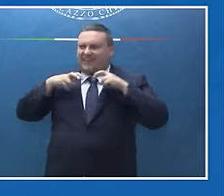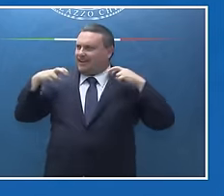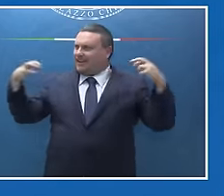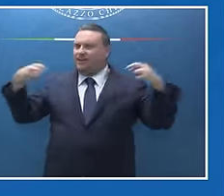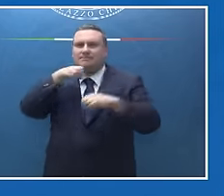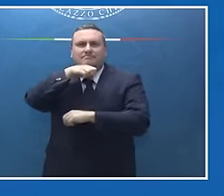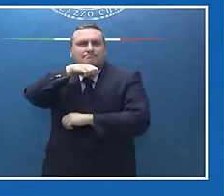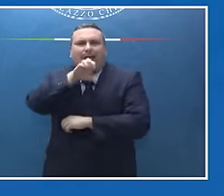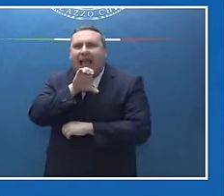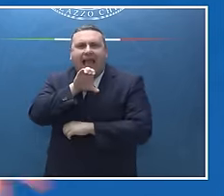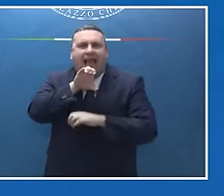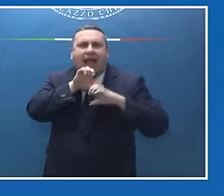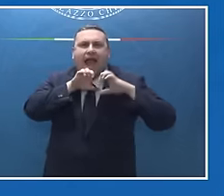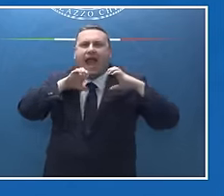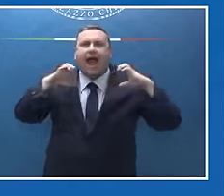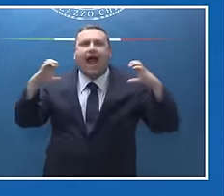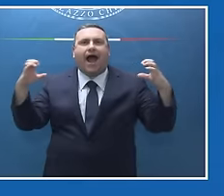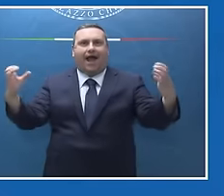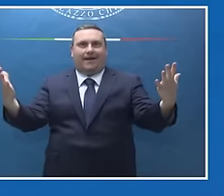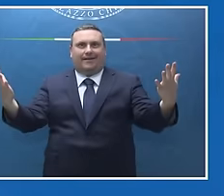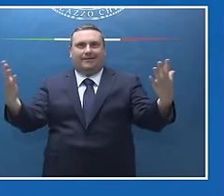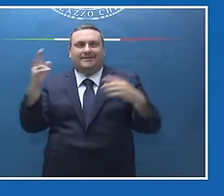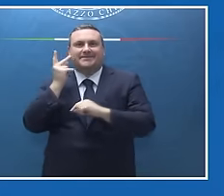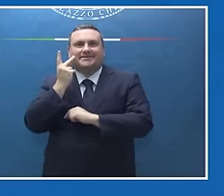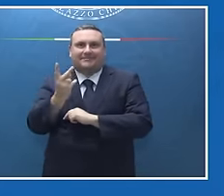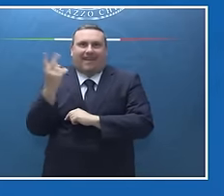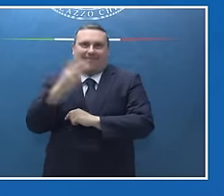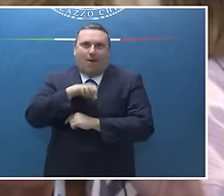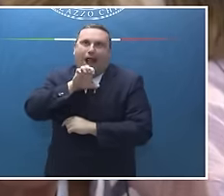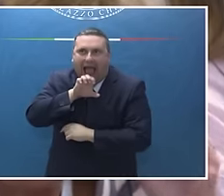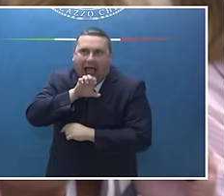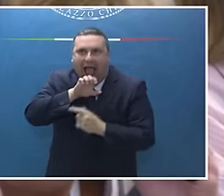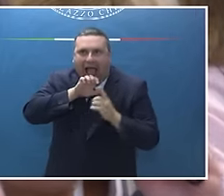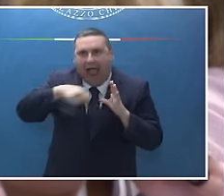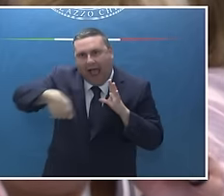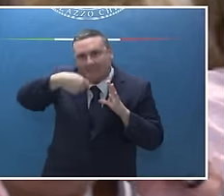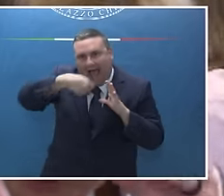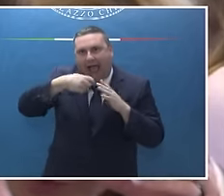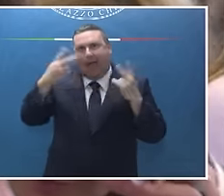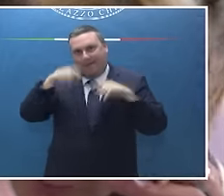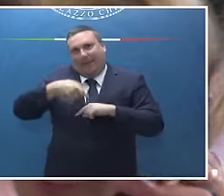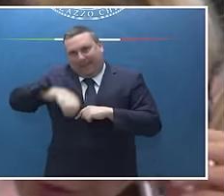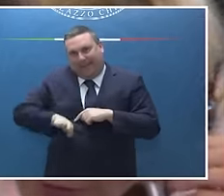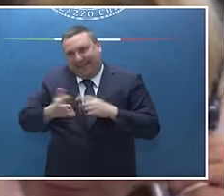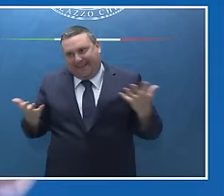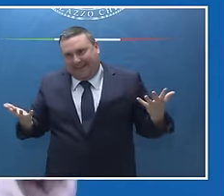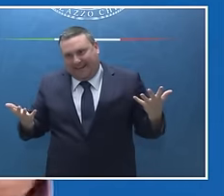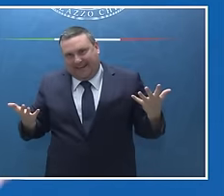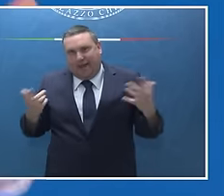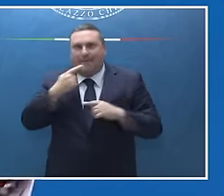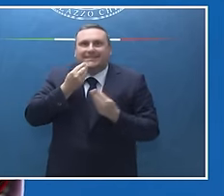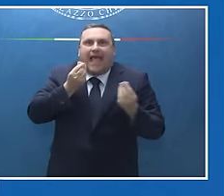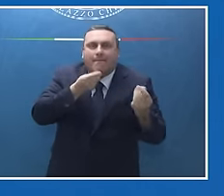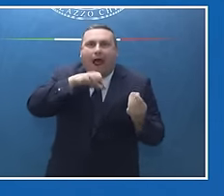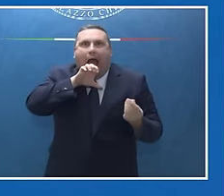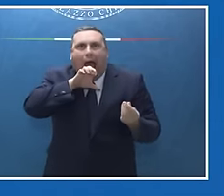a bocca aperta. Aperta, ma anche insomma, diciamo, delle volte anche meno, per i sapori,